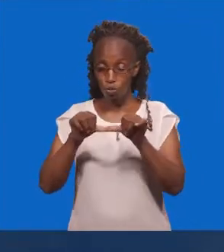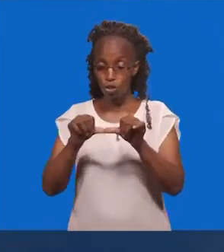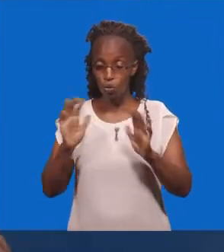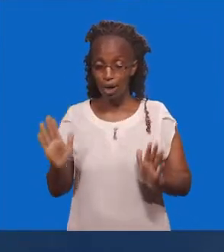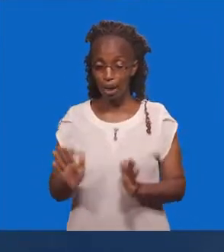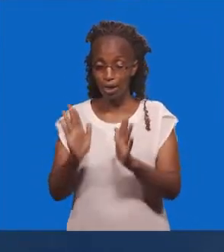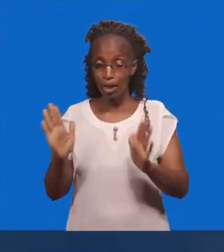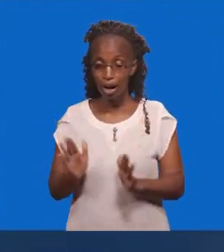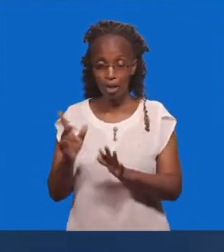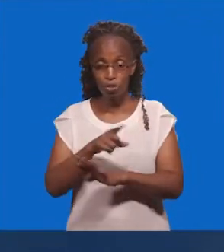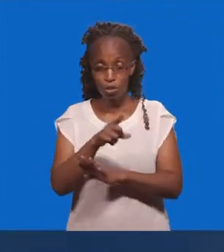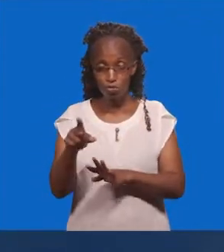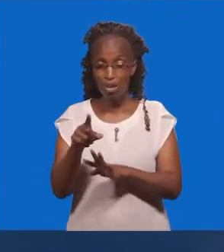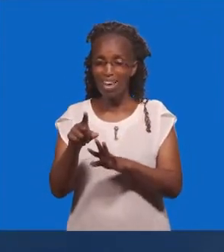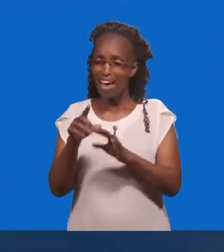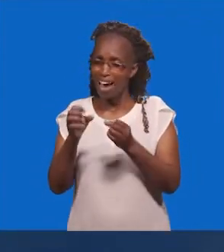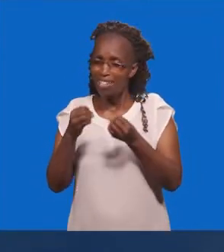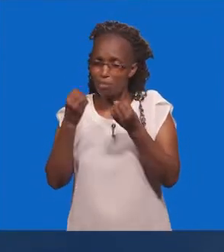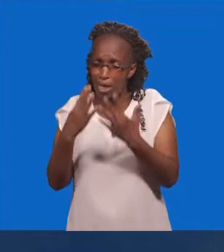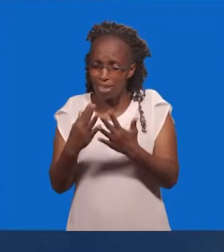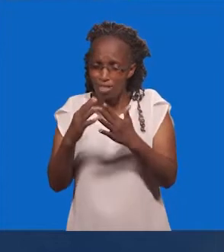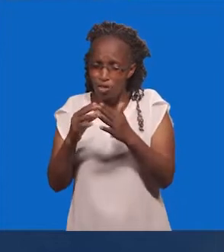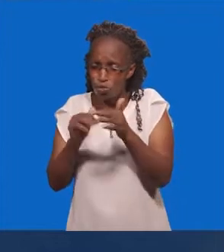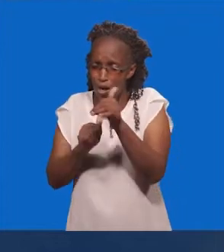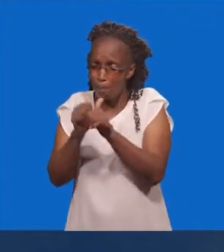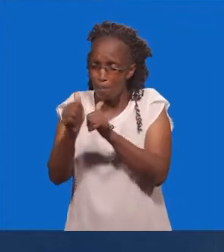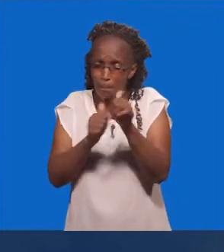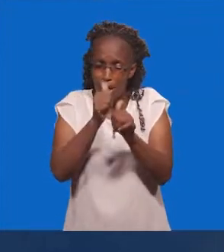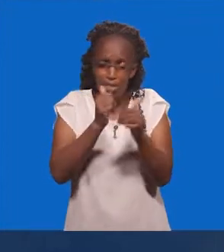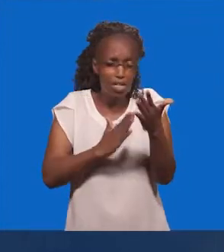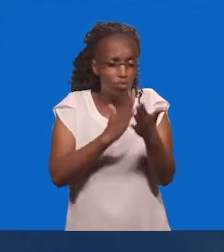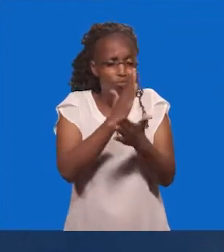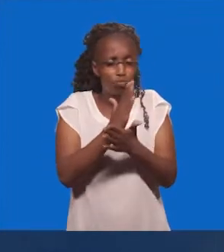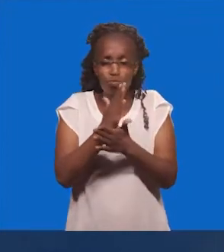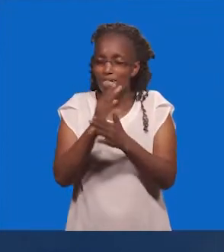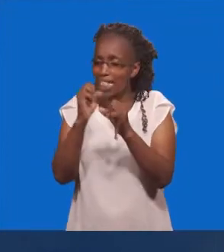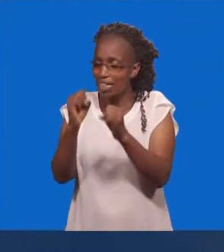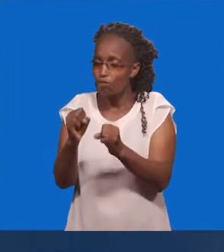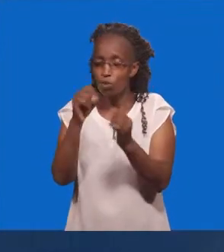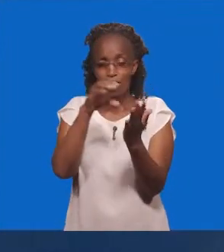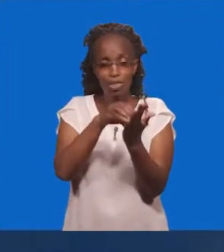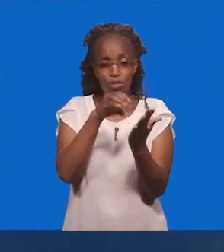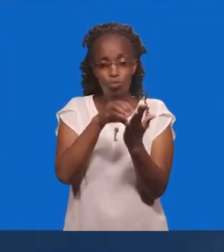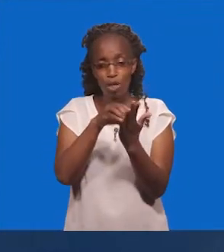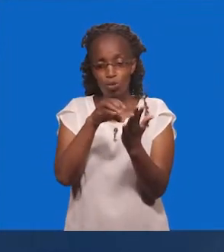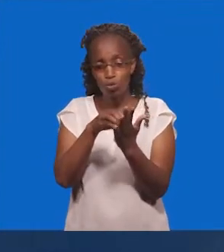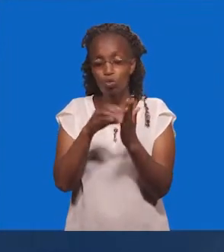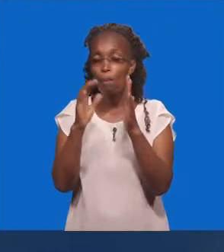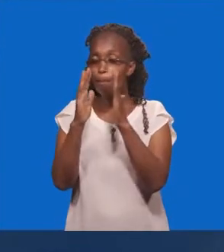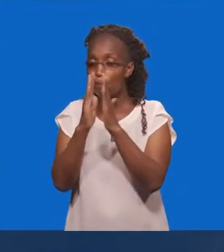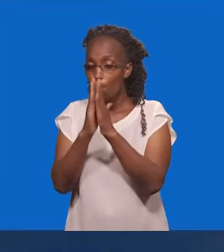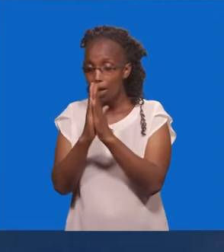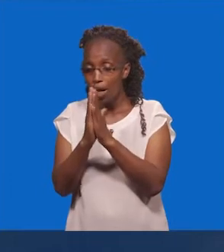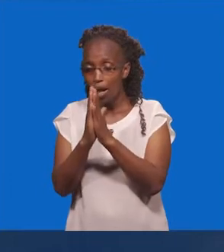Umeweza Kupitia Yapi Atakama Kwa Sasa Umeamukia Hali Yaina Gani Maombi